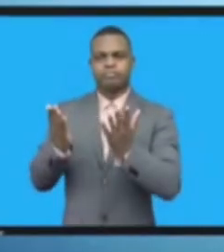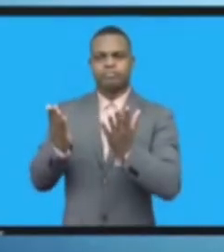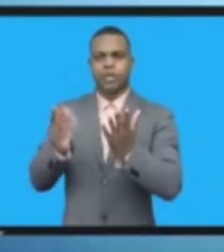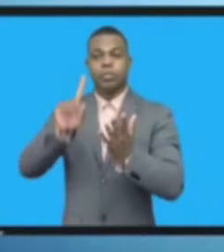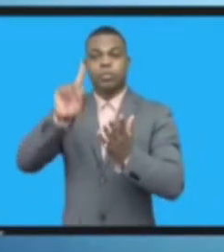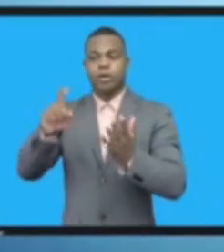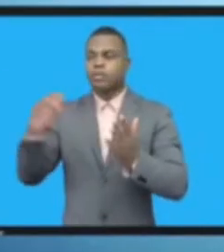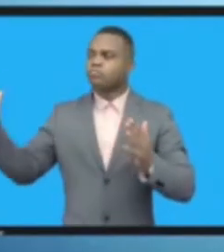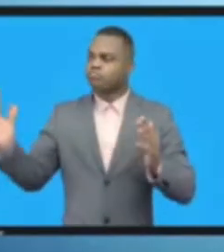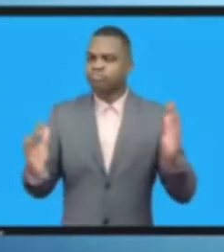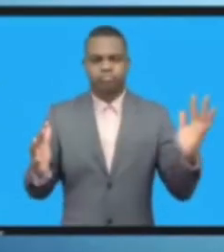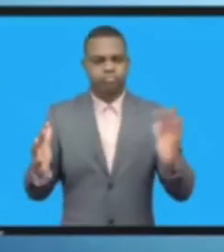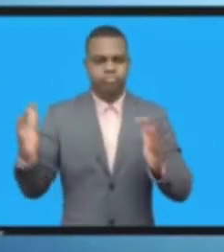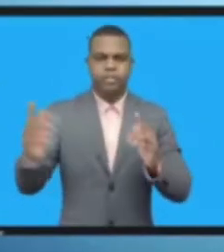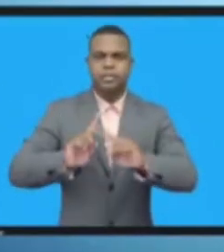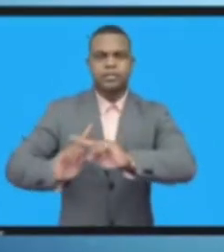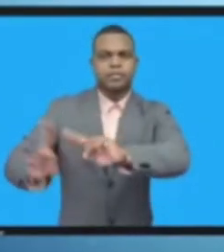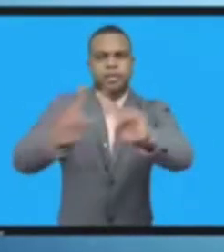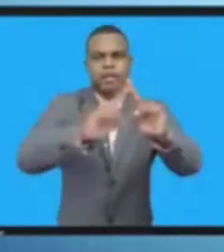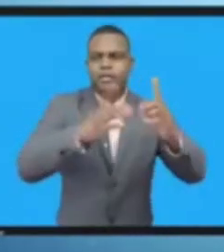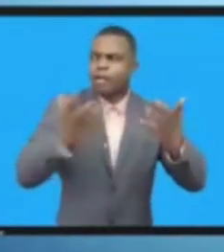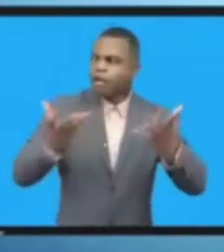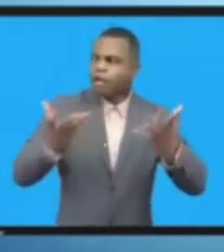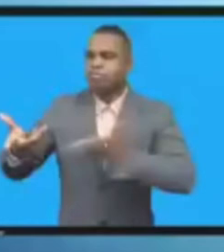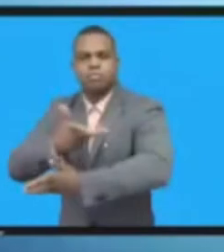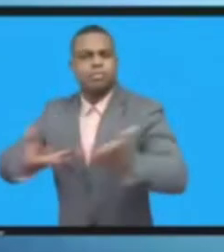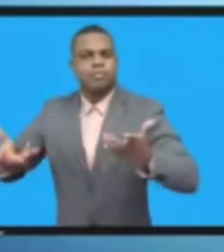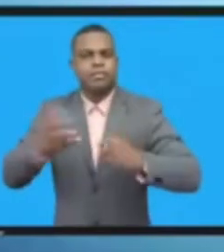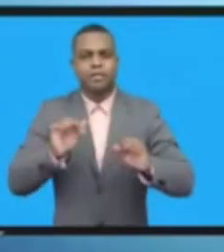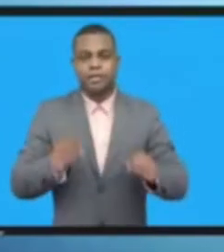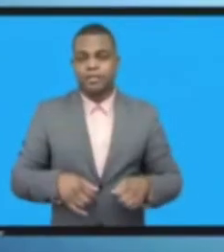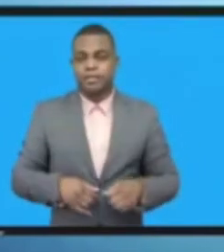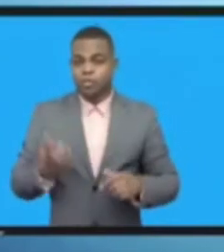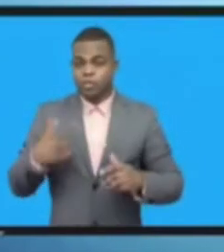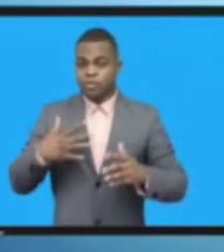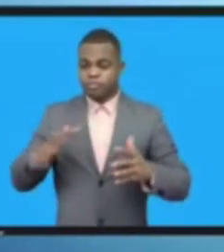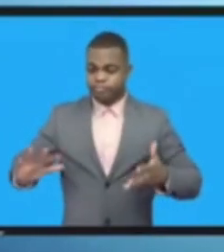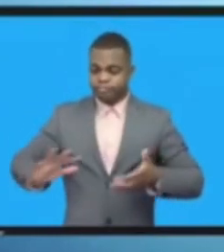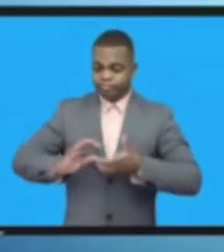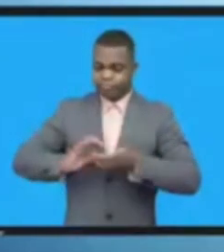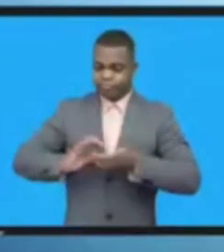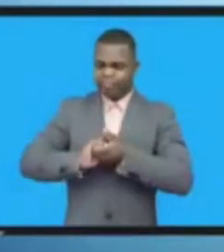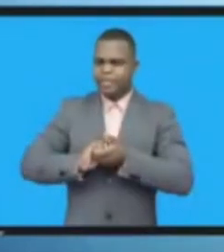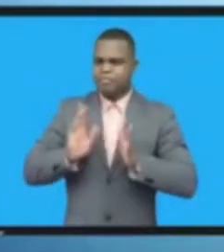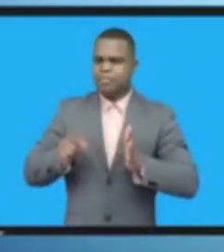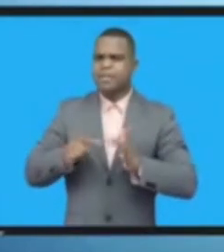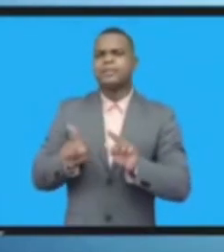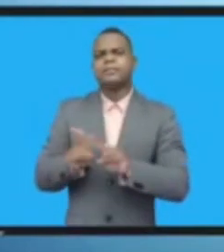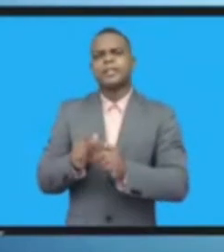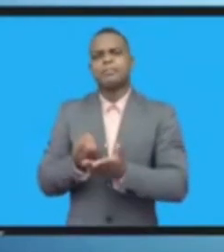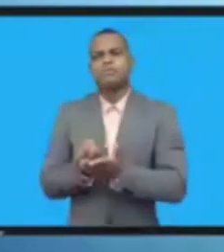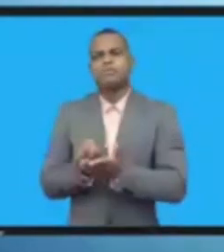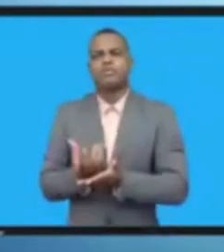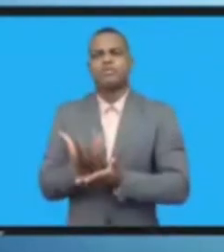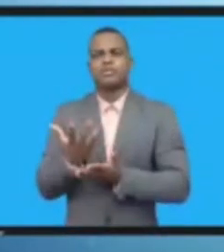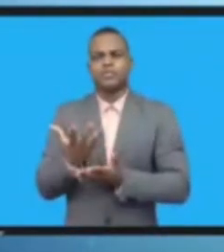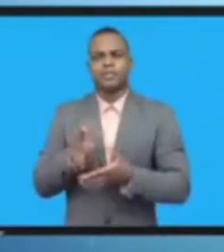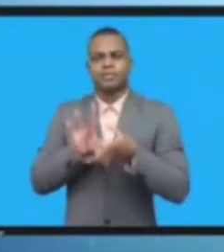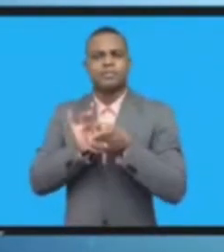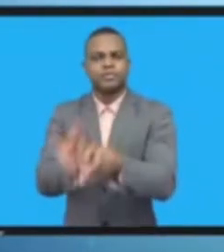تستطيع أن تعتمد علينا من أجل أن يكون هناك حلولاً وموصولية ذات مغذى لنا